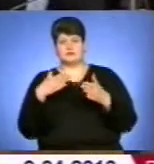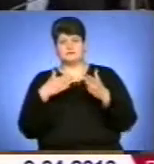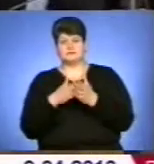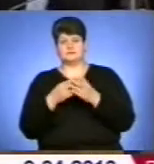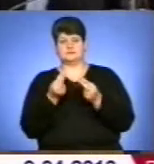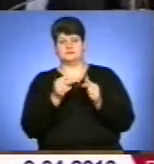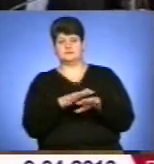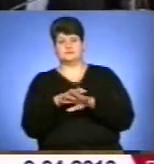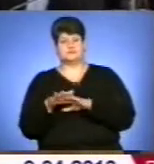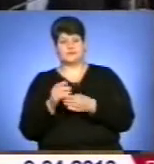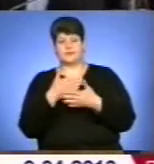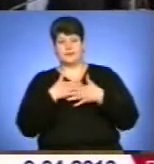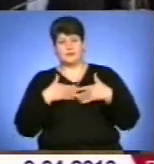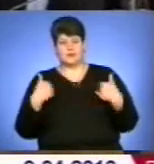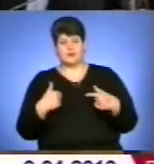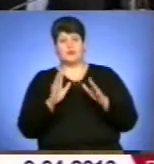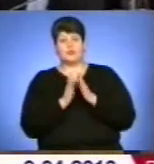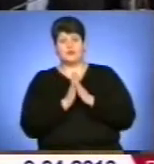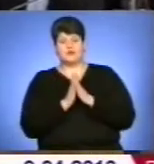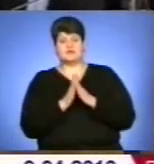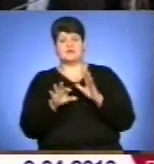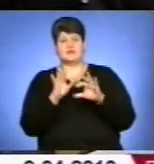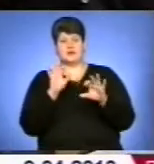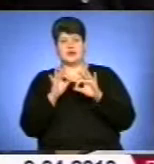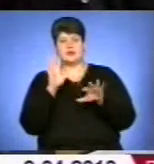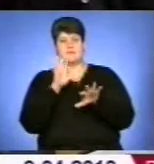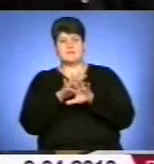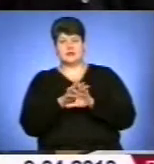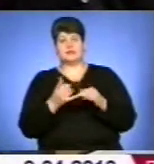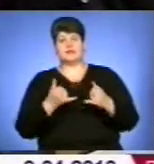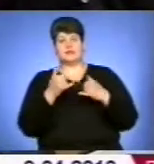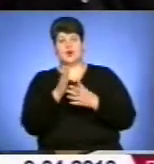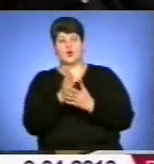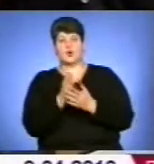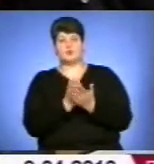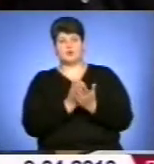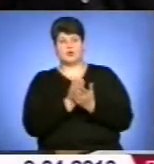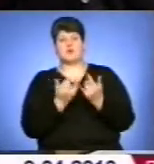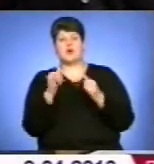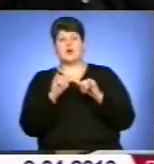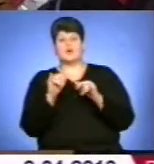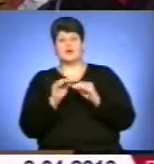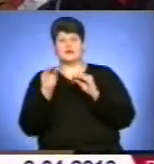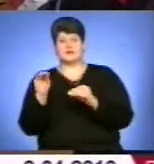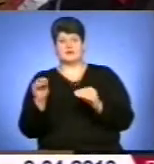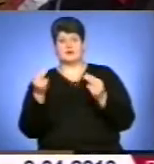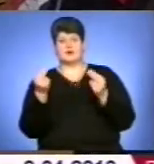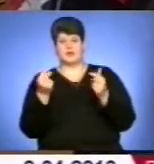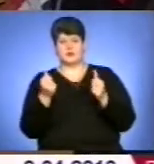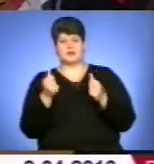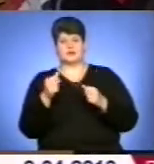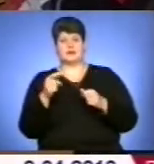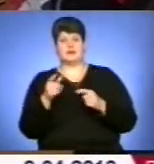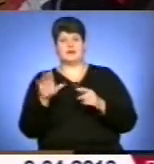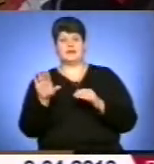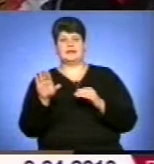самоврядування просять надати право самостійно обирати банки для обслуговування та розміщувати кошти на депозитних рахунках. Було